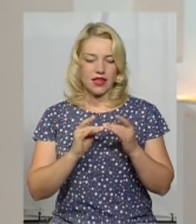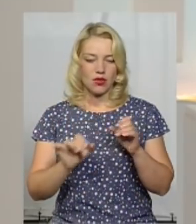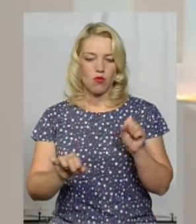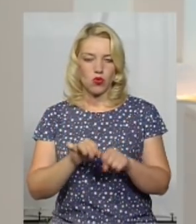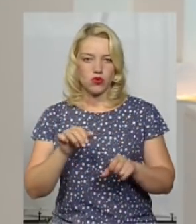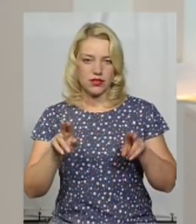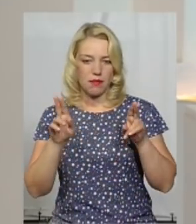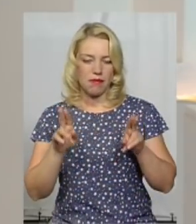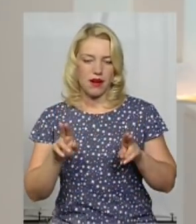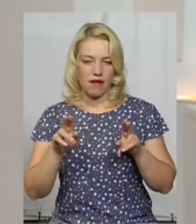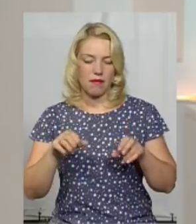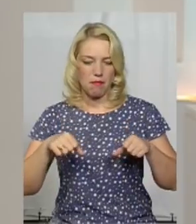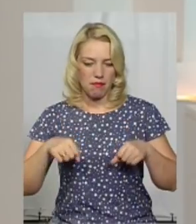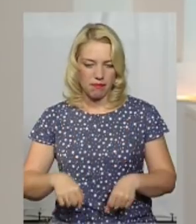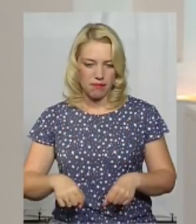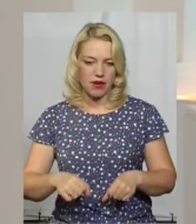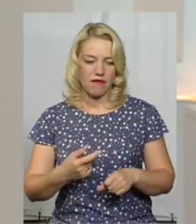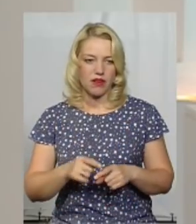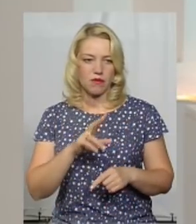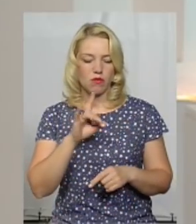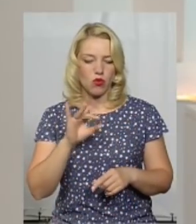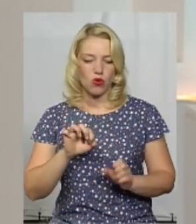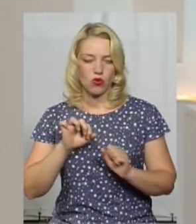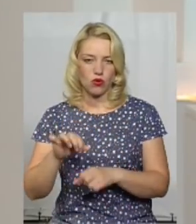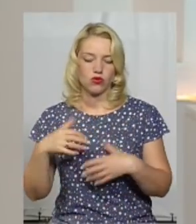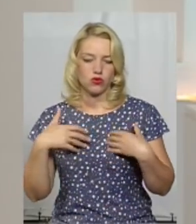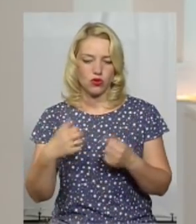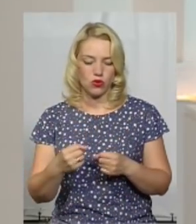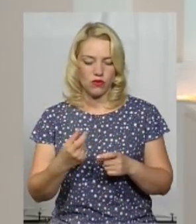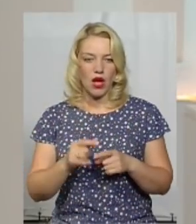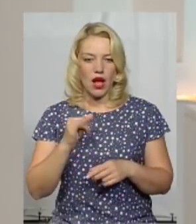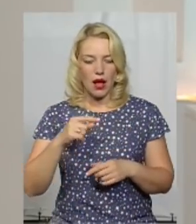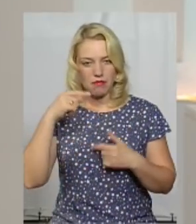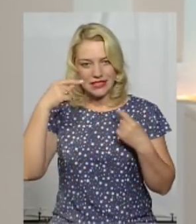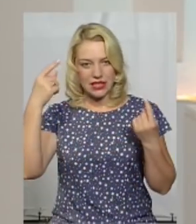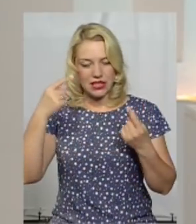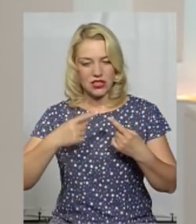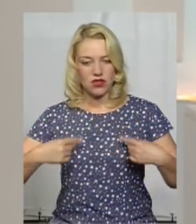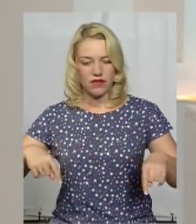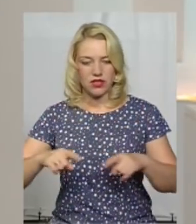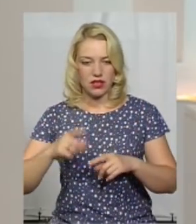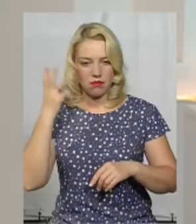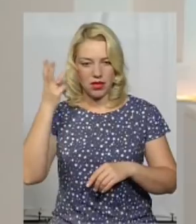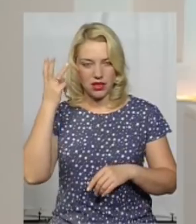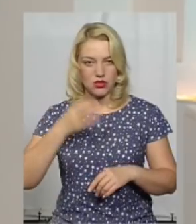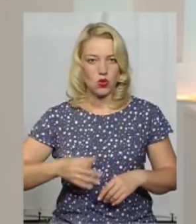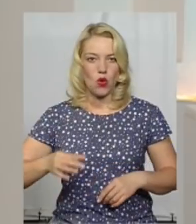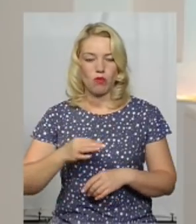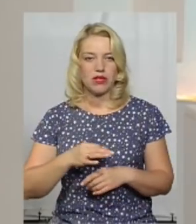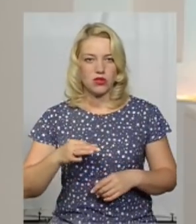підопічних на охорону здоров'я та медичну допомогу. А у психіатричному відділенні Хмельницької обласної